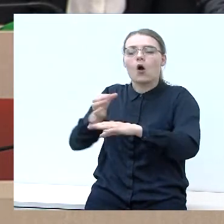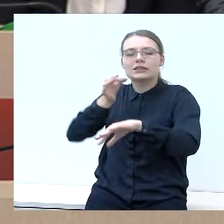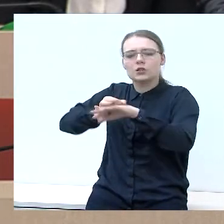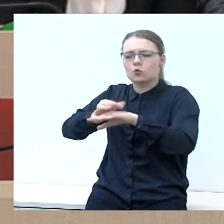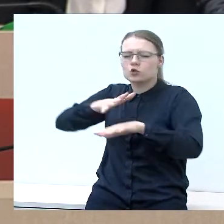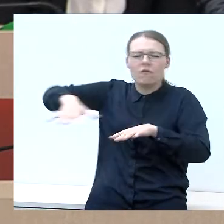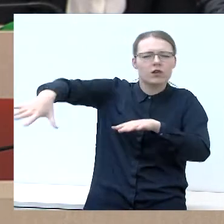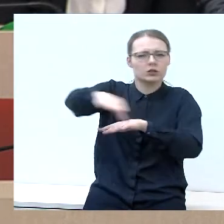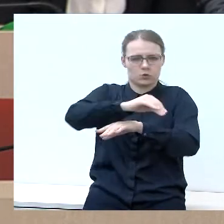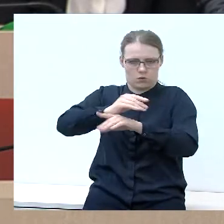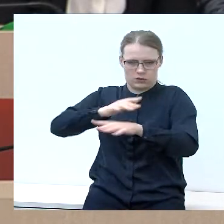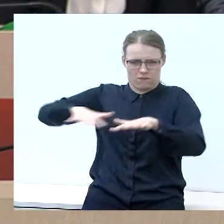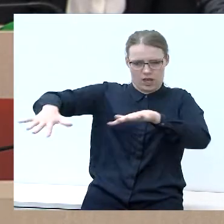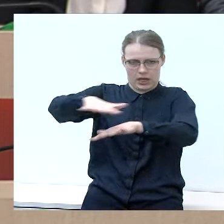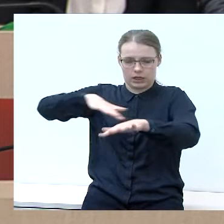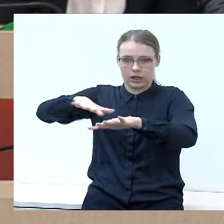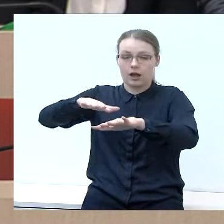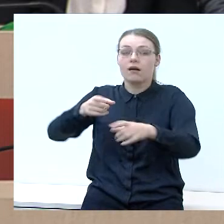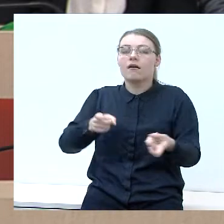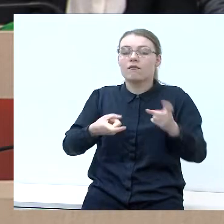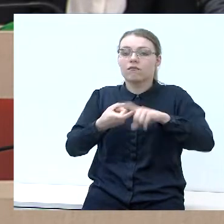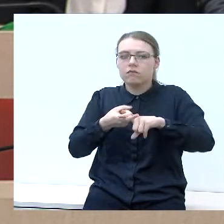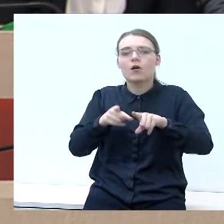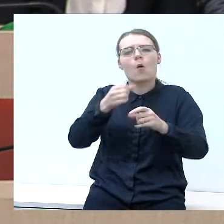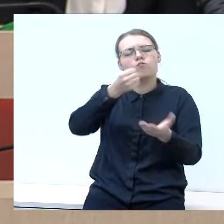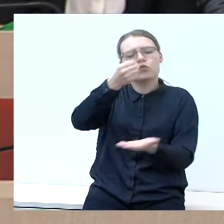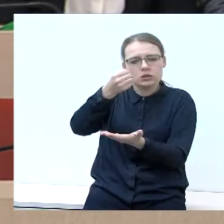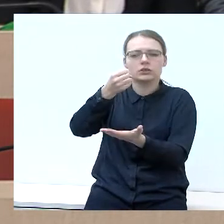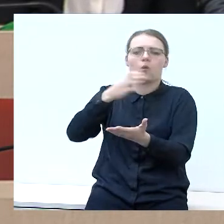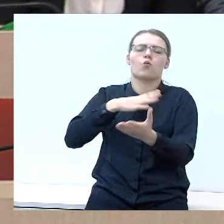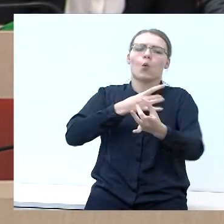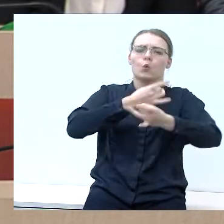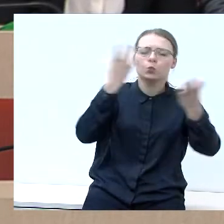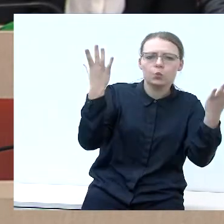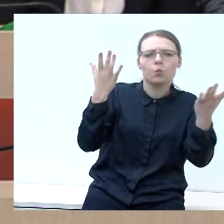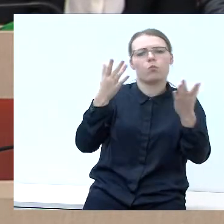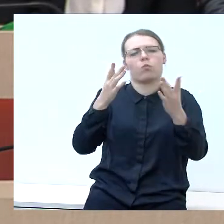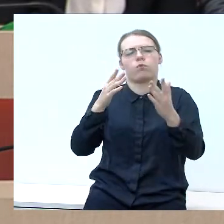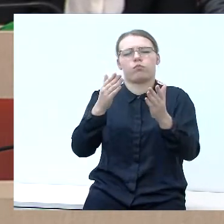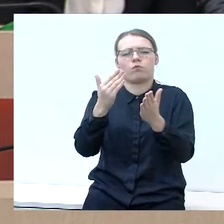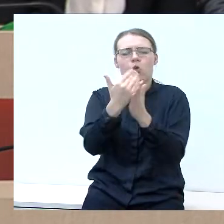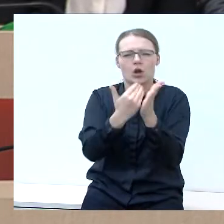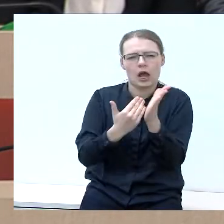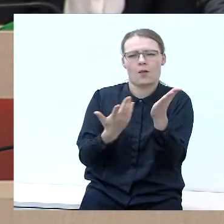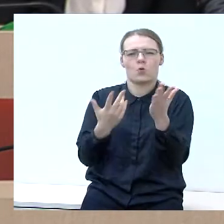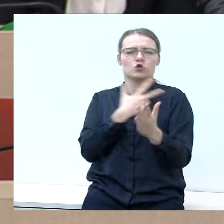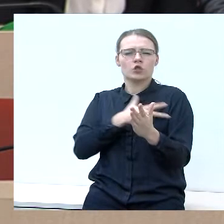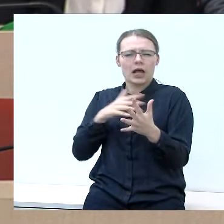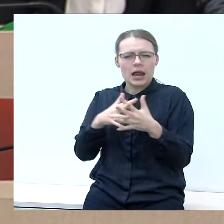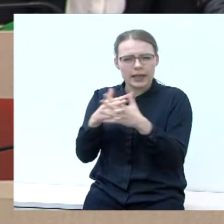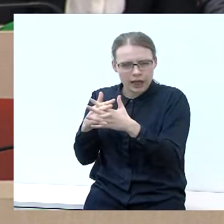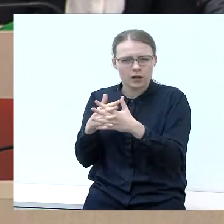pagal biudžeto sudarimą įvairios buvo programos, tiek kultūros, tiek švietimo, tiek socialinių reikalų. Tai